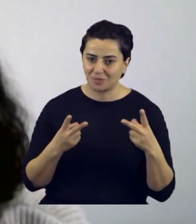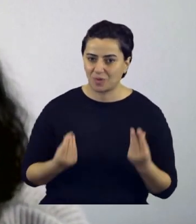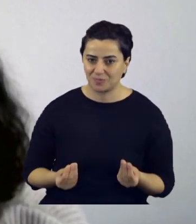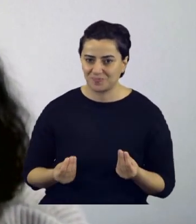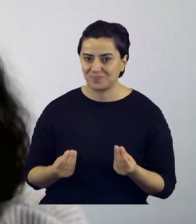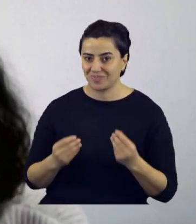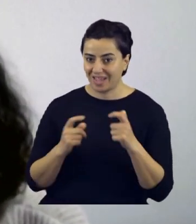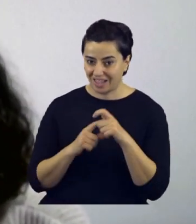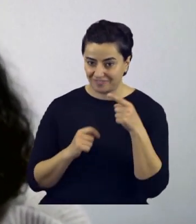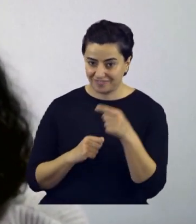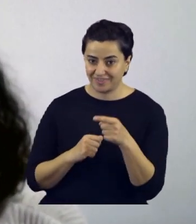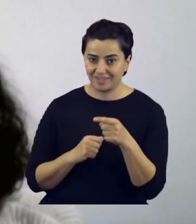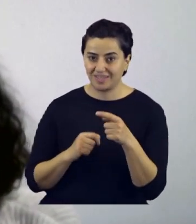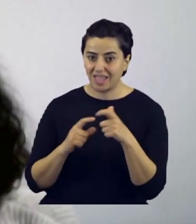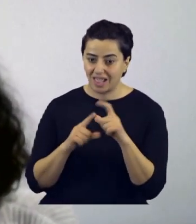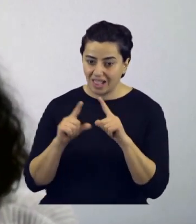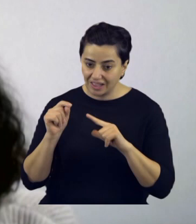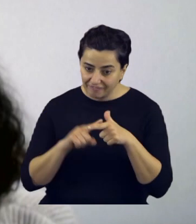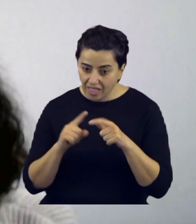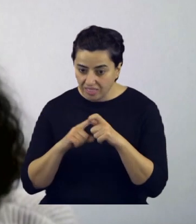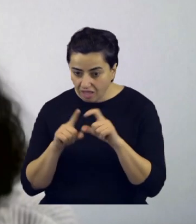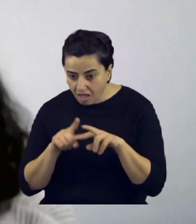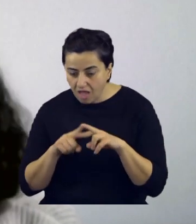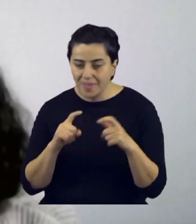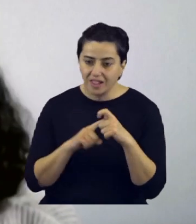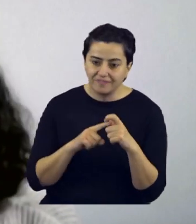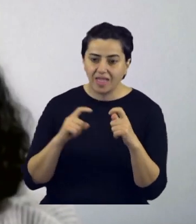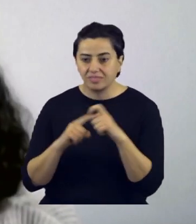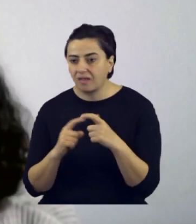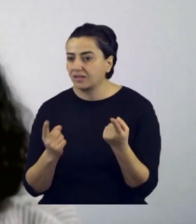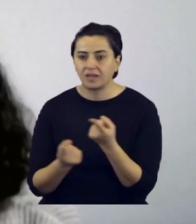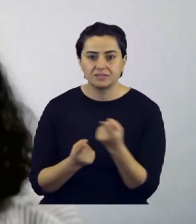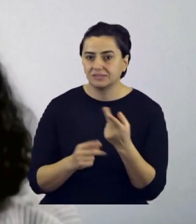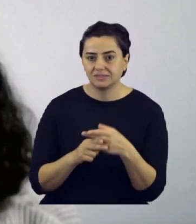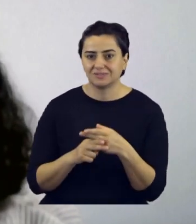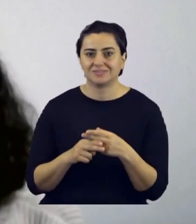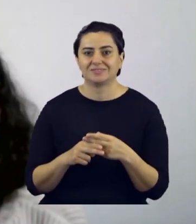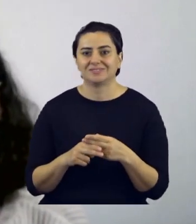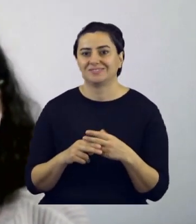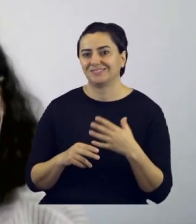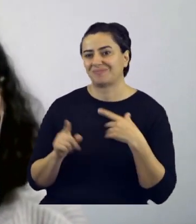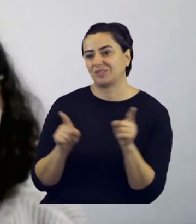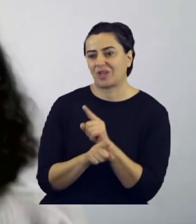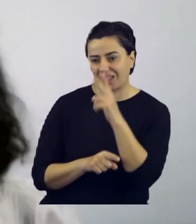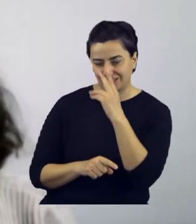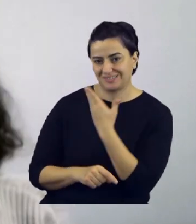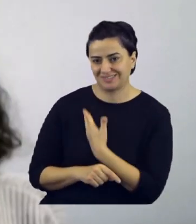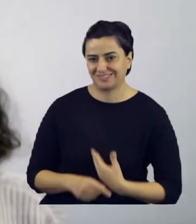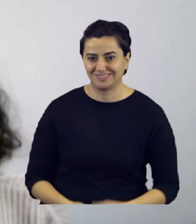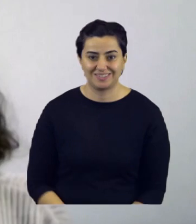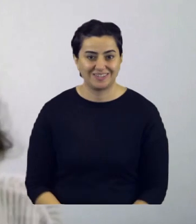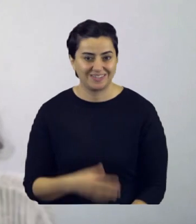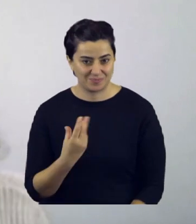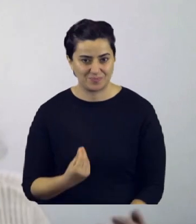Şimdi Elif Eda. Bu arada Elif Eda mı demeliyim? Elif mi demeliyim? Eda mı? Hangisi? Güneş. Sıradımı kullanıyorum. Çok